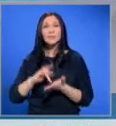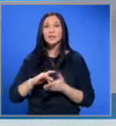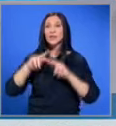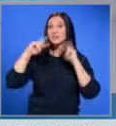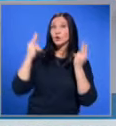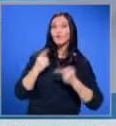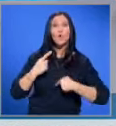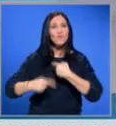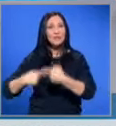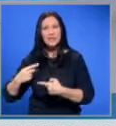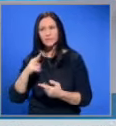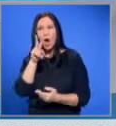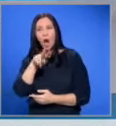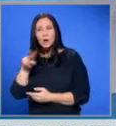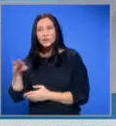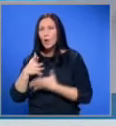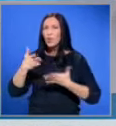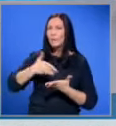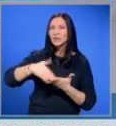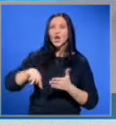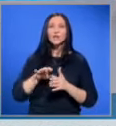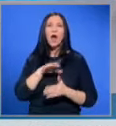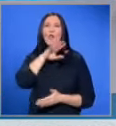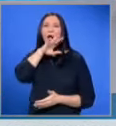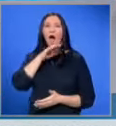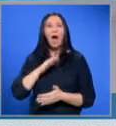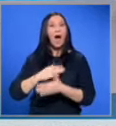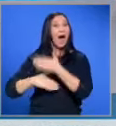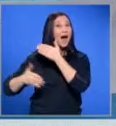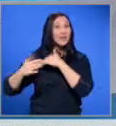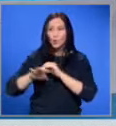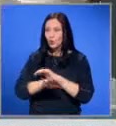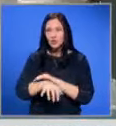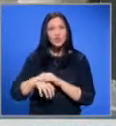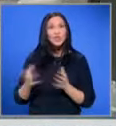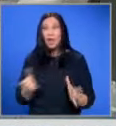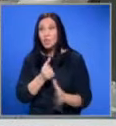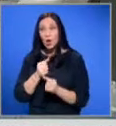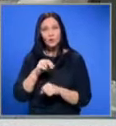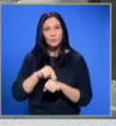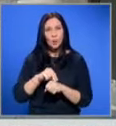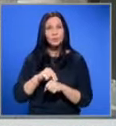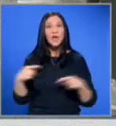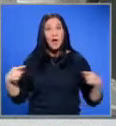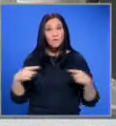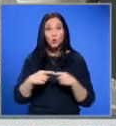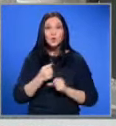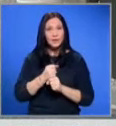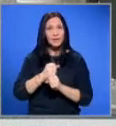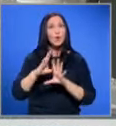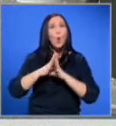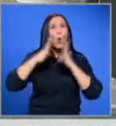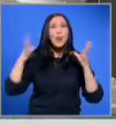наследство, разгледаха голяма част от археологическите находки на Пловдив. Фокусът на делегацията беше голямата